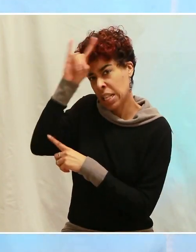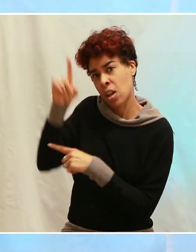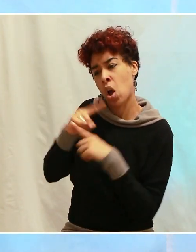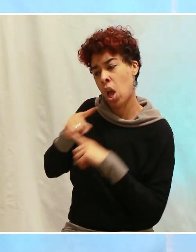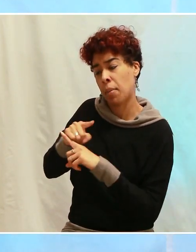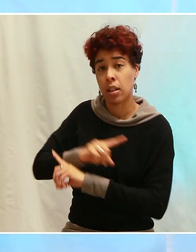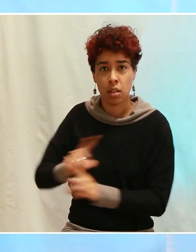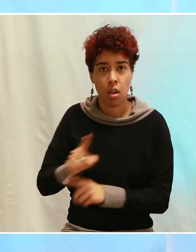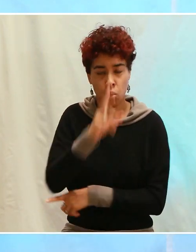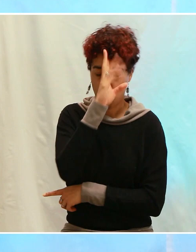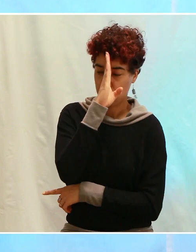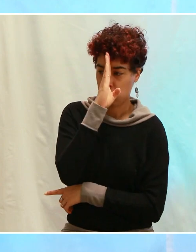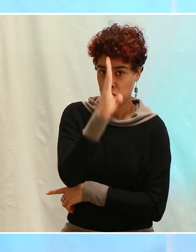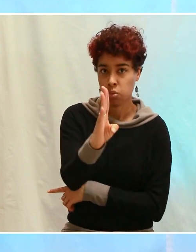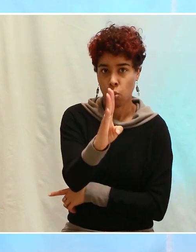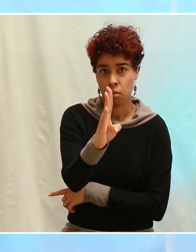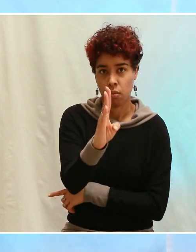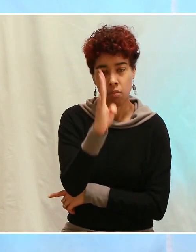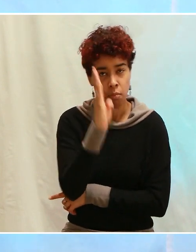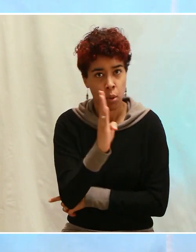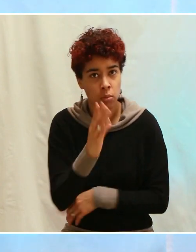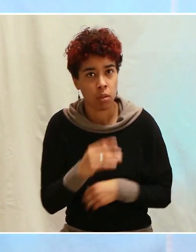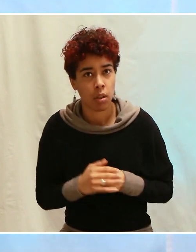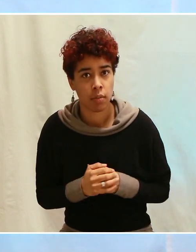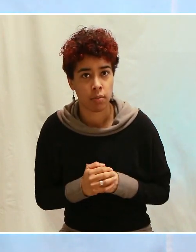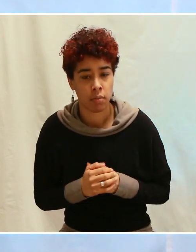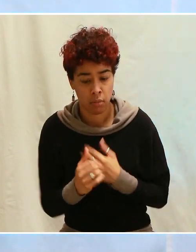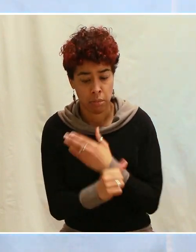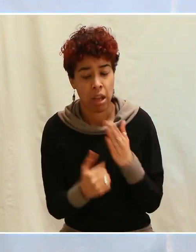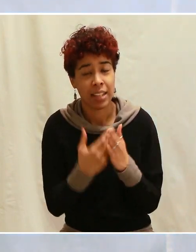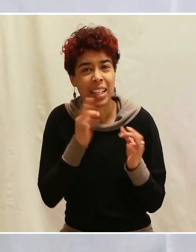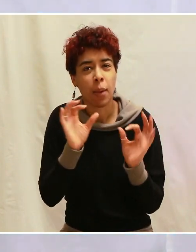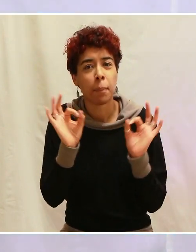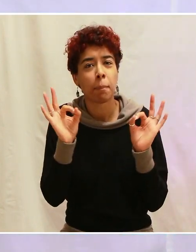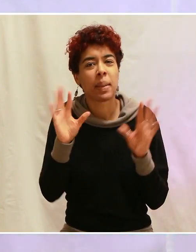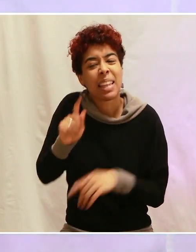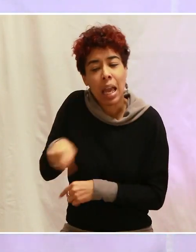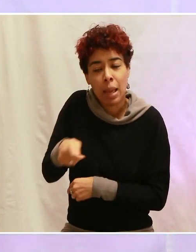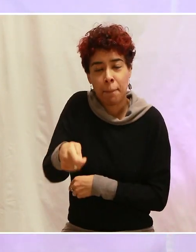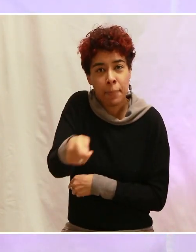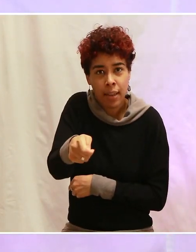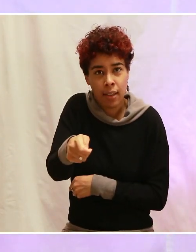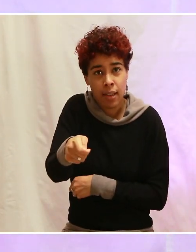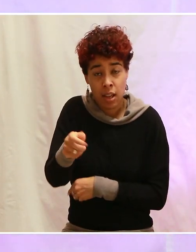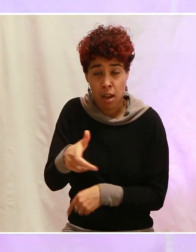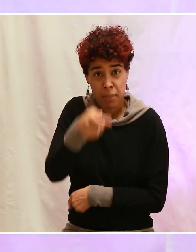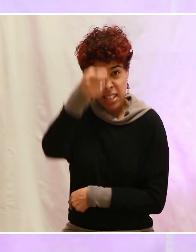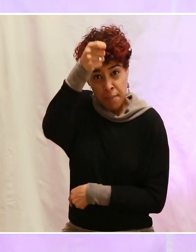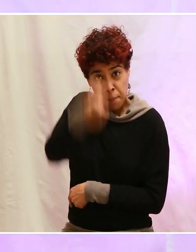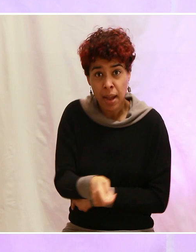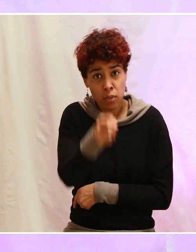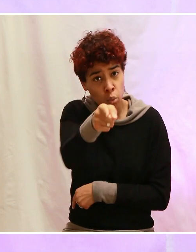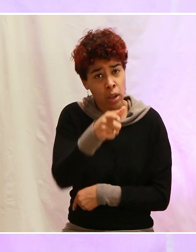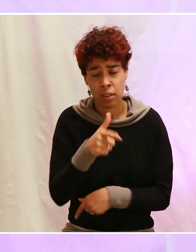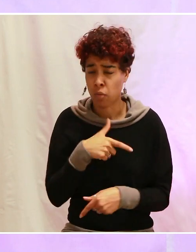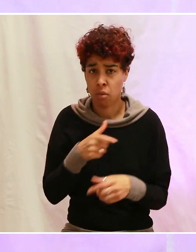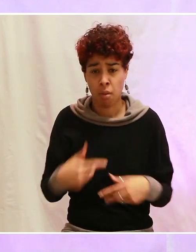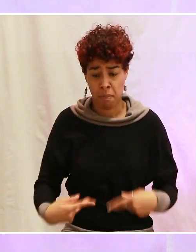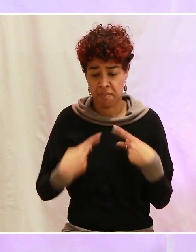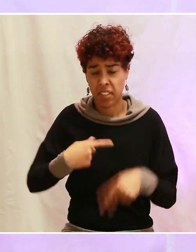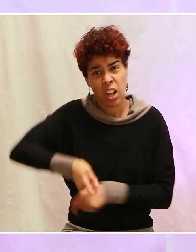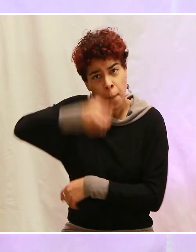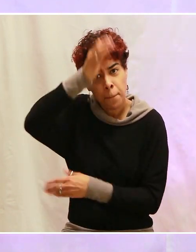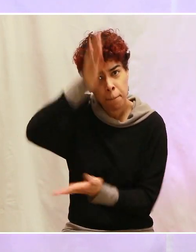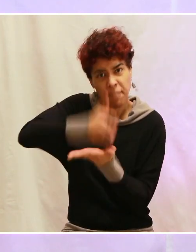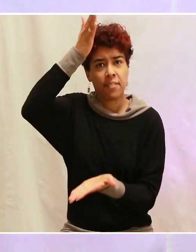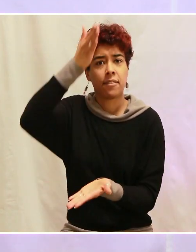Sois droit. La parole de Dieu, elle est comme une épée, nous dit la parole de Dieu. Elle vient et elle tranche. Sois tranchant dans ta vie. Et